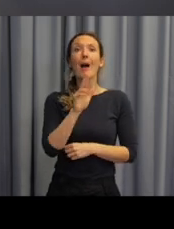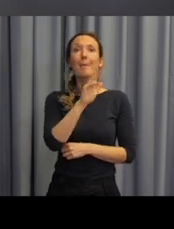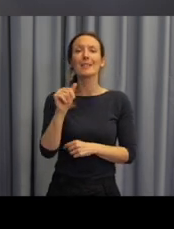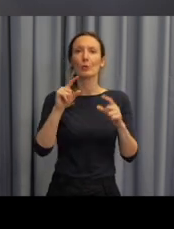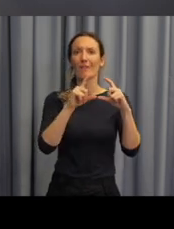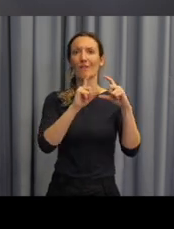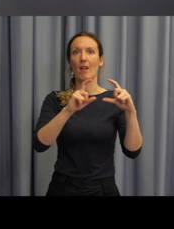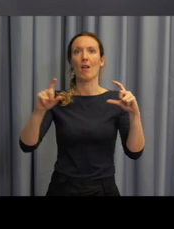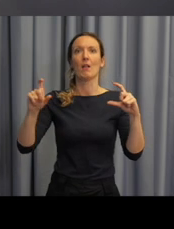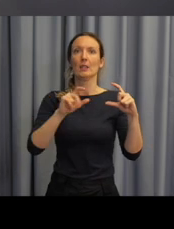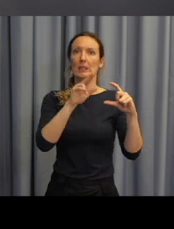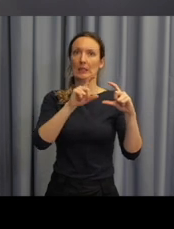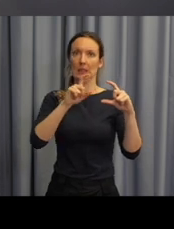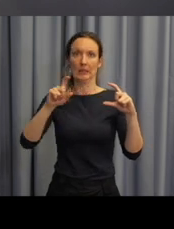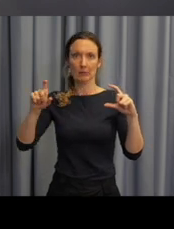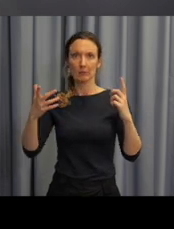písmem.